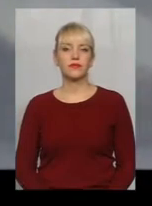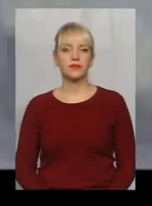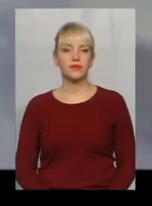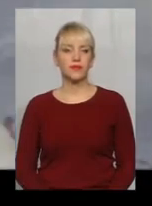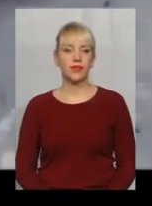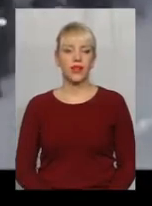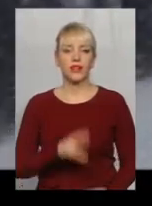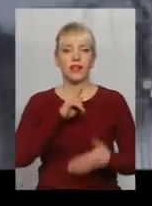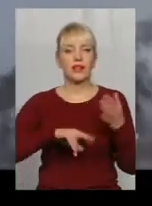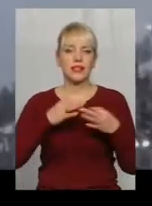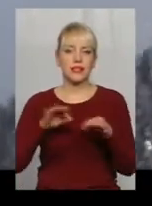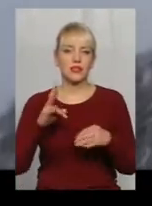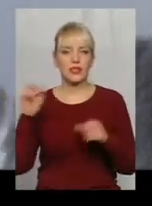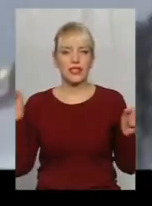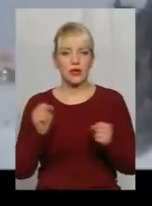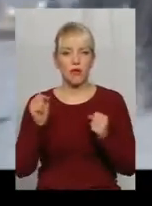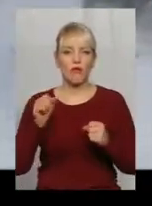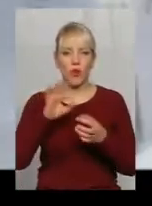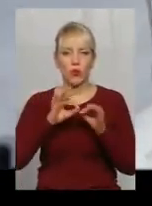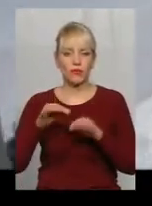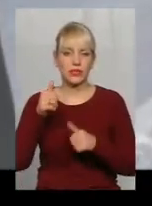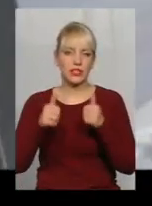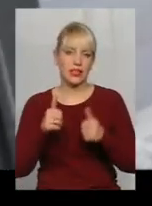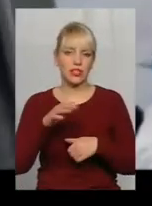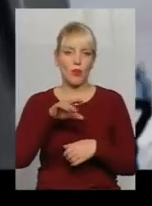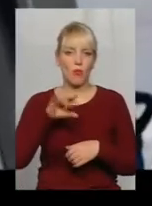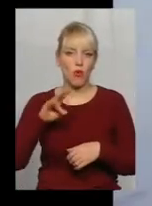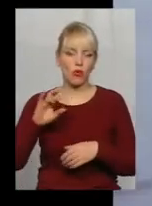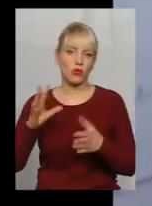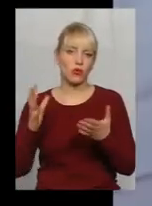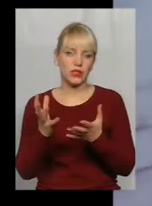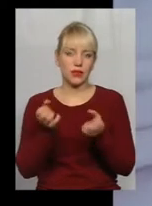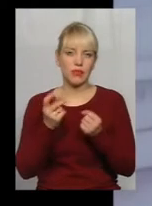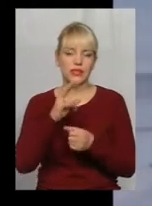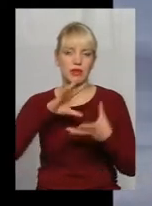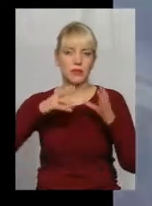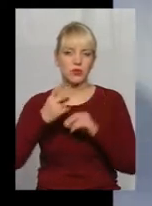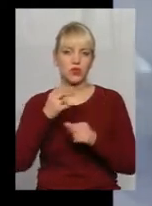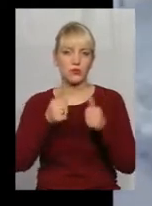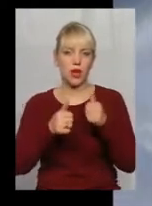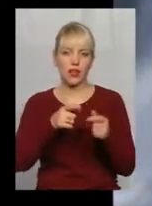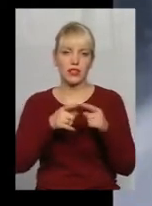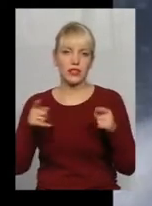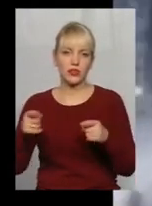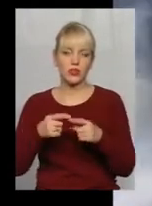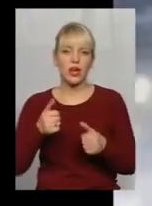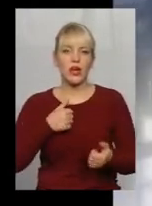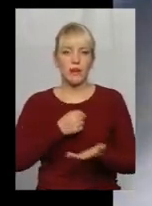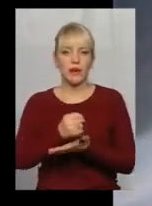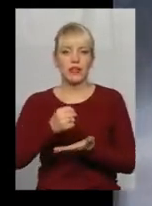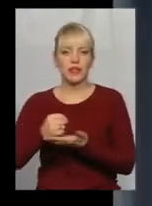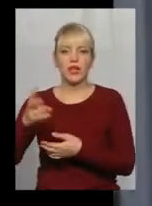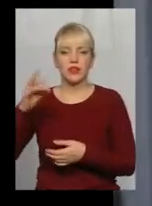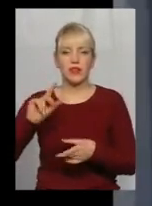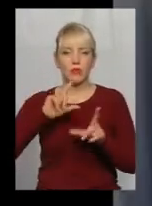Ліцензію на зимові Олімпійські ігри 2018 Ольга Палюк отримала за підсумками двох змагальних сезонів. Претендентів на поїздку на головний